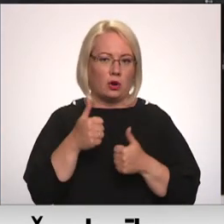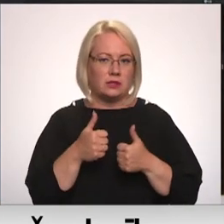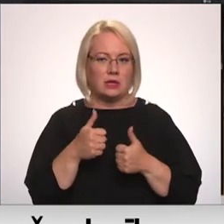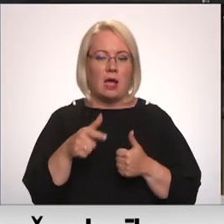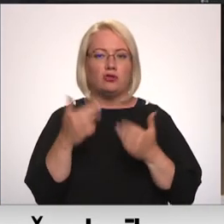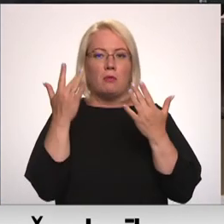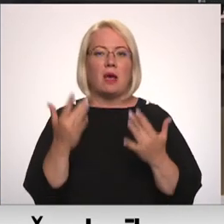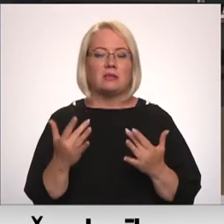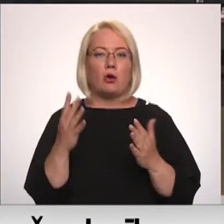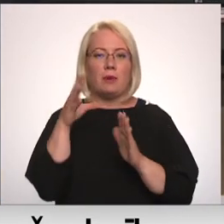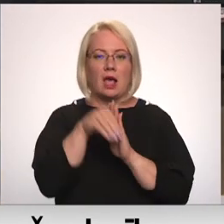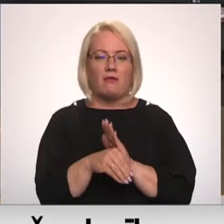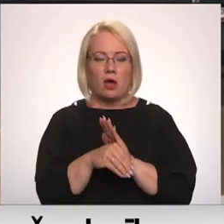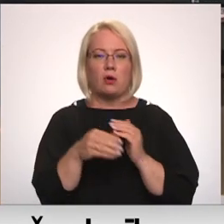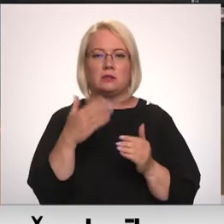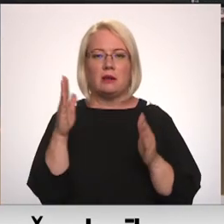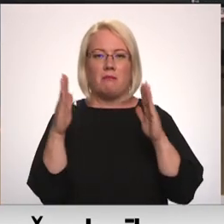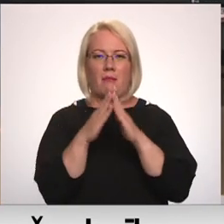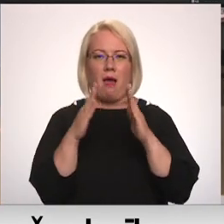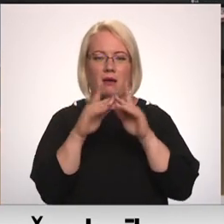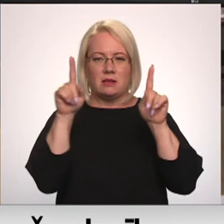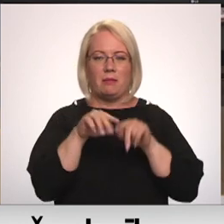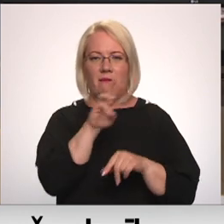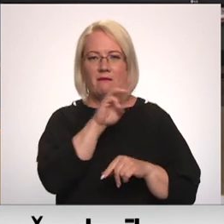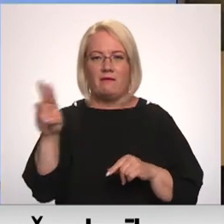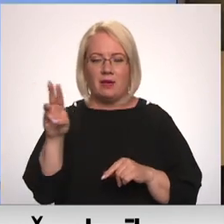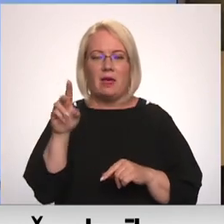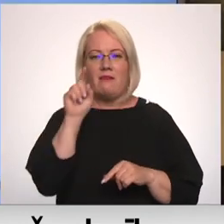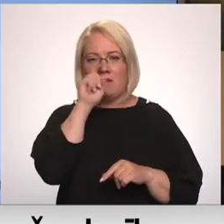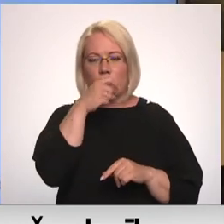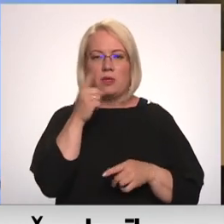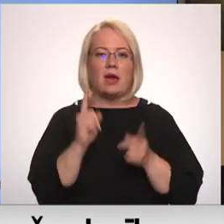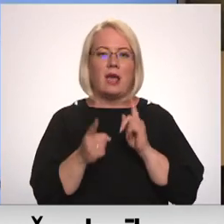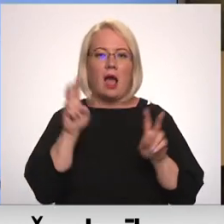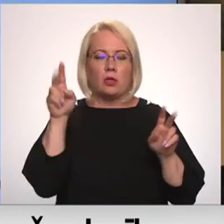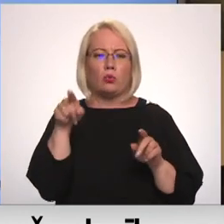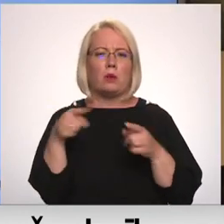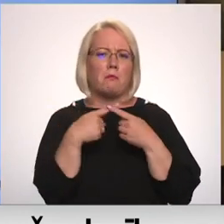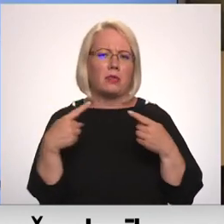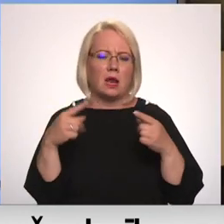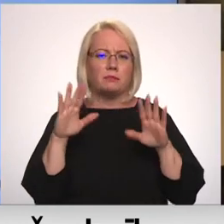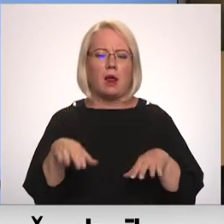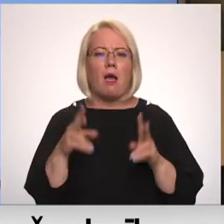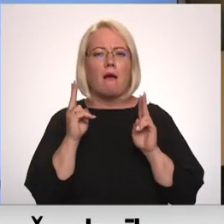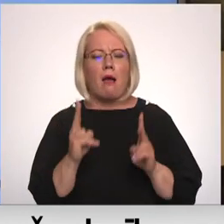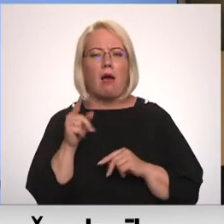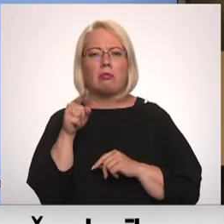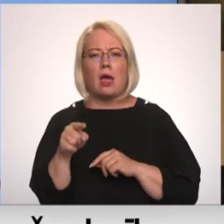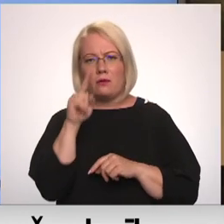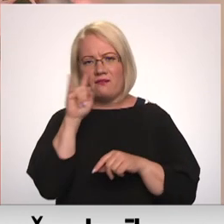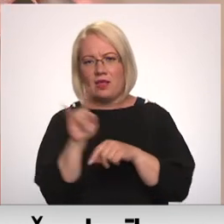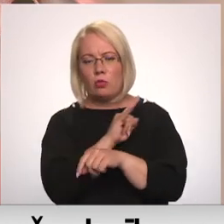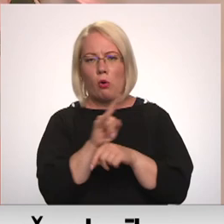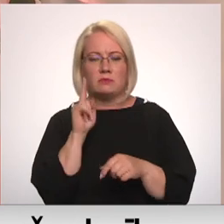iedvaros tik atklāta mājaslapa viltotā realitāti.lv, kur ir pieejams izlitojošs materiāls par to, kā šādus viltojumus